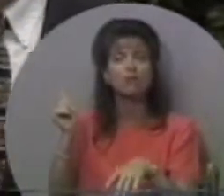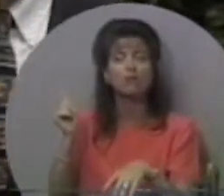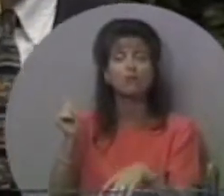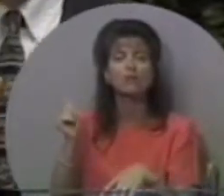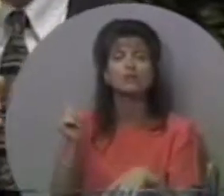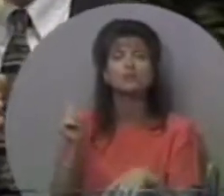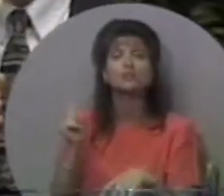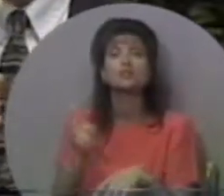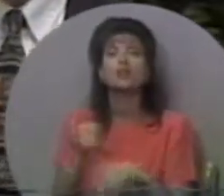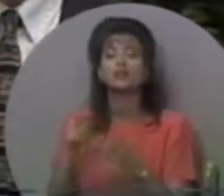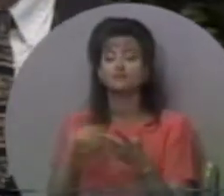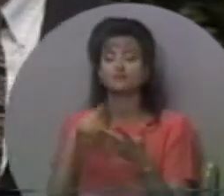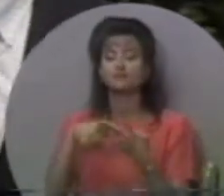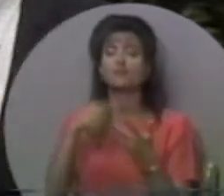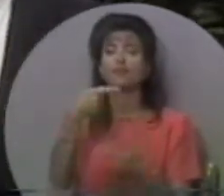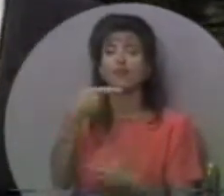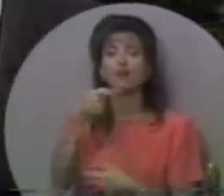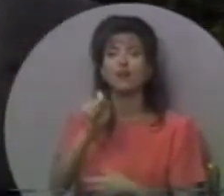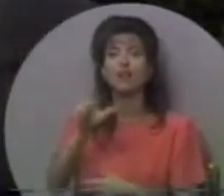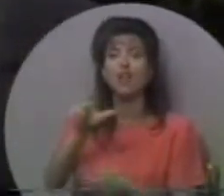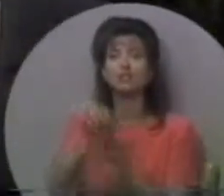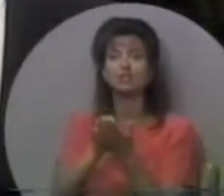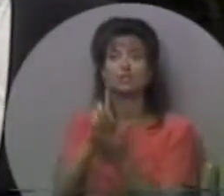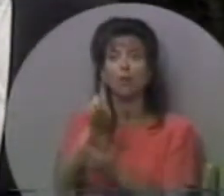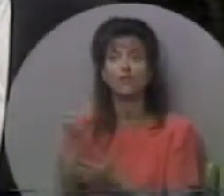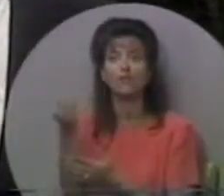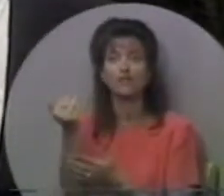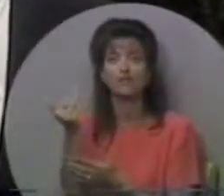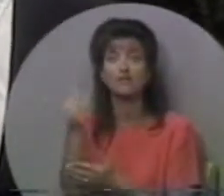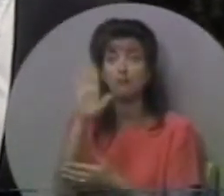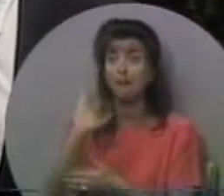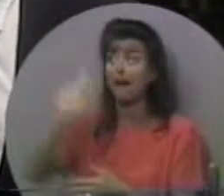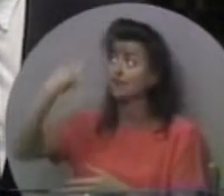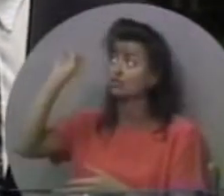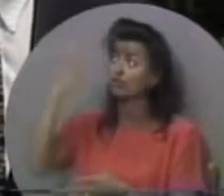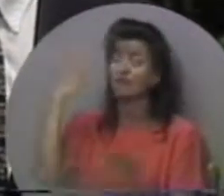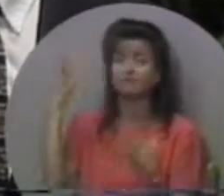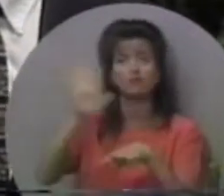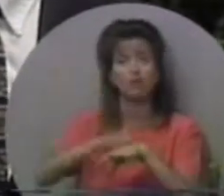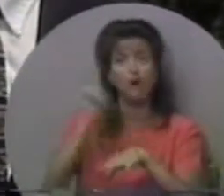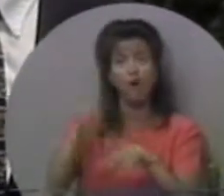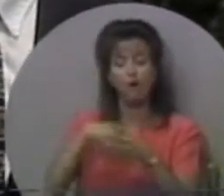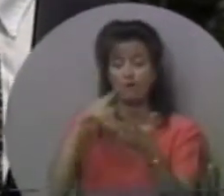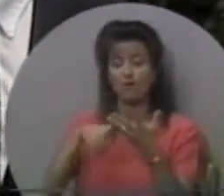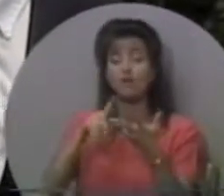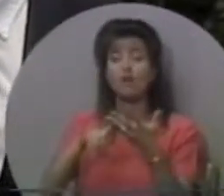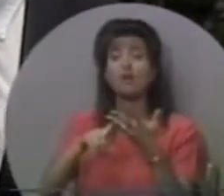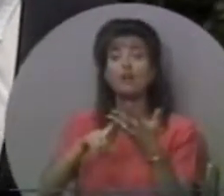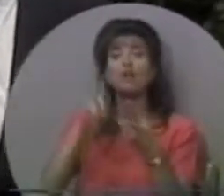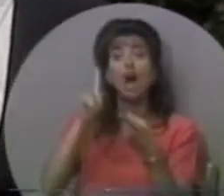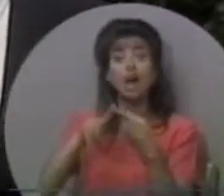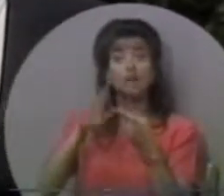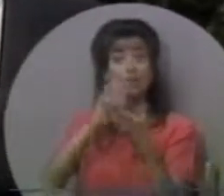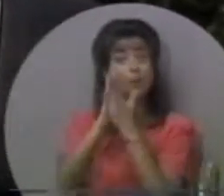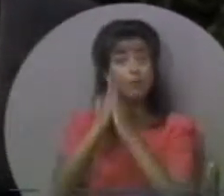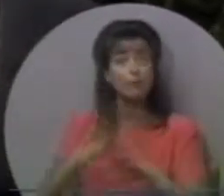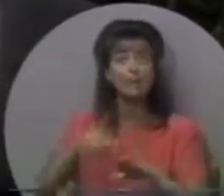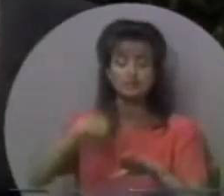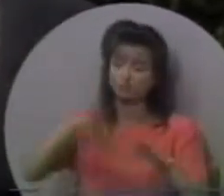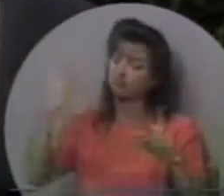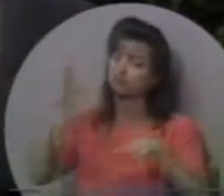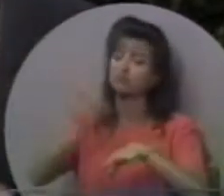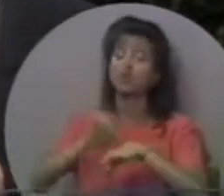В Галаті 1, 15, ми покликані в Його благодаті. Перший коринтян 7, 15, ми